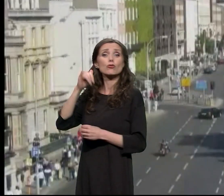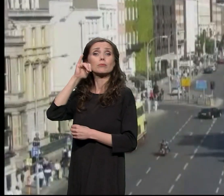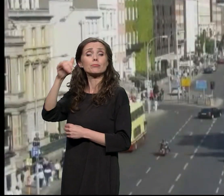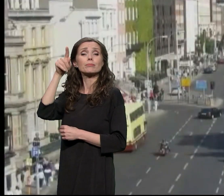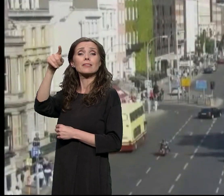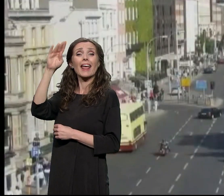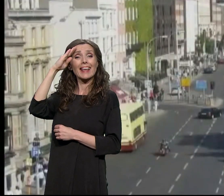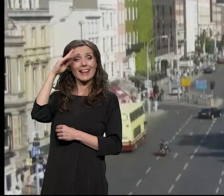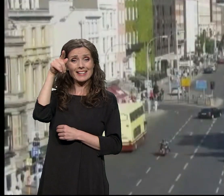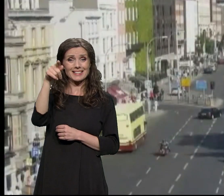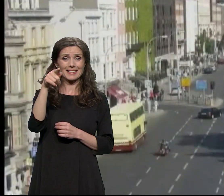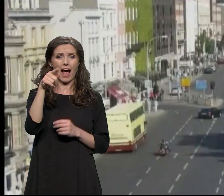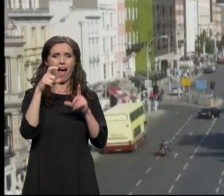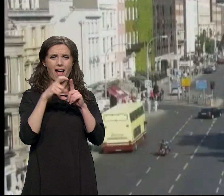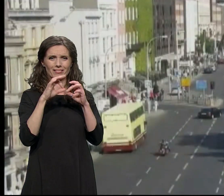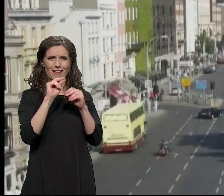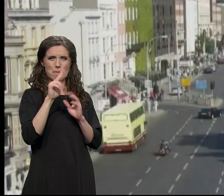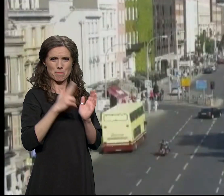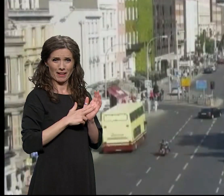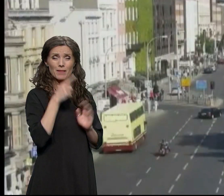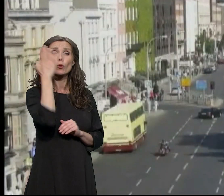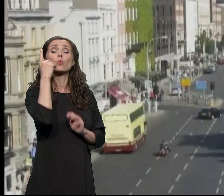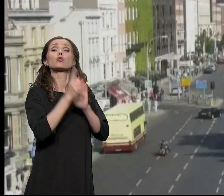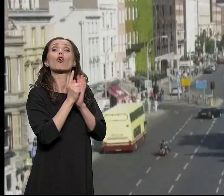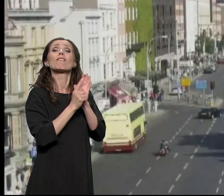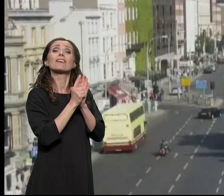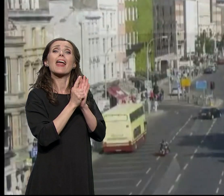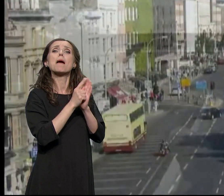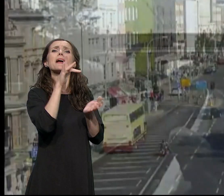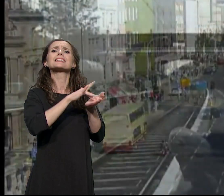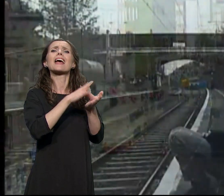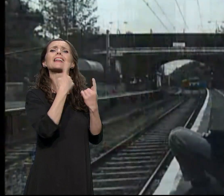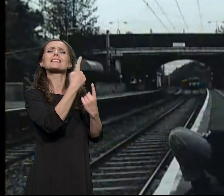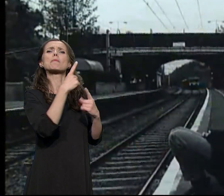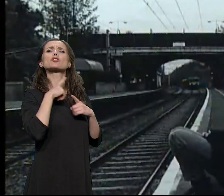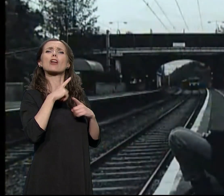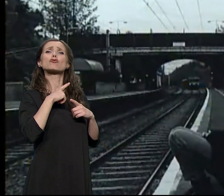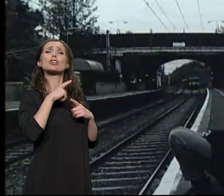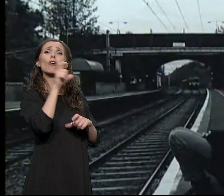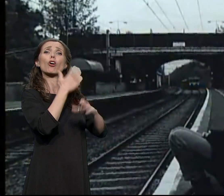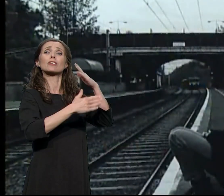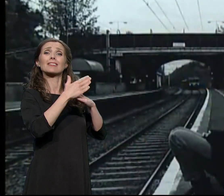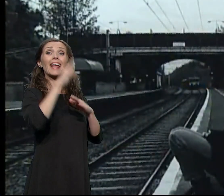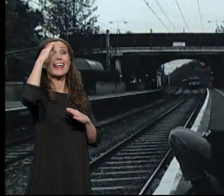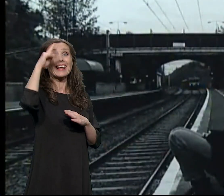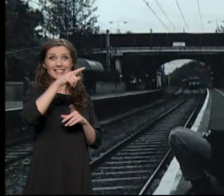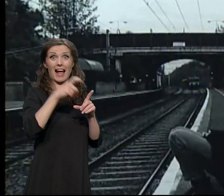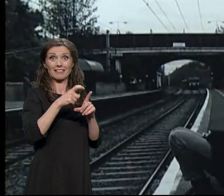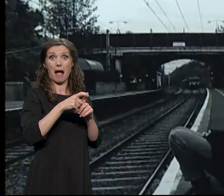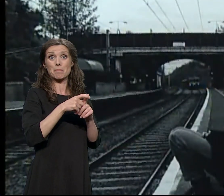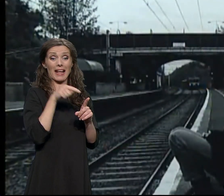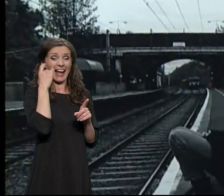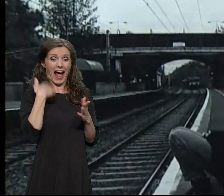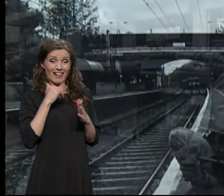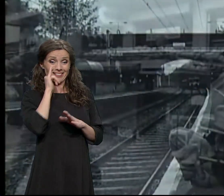U to doba Centar za samostalni život invalida Irske iz Dublina, koji je osnovan neposredno pre toga par